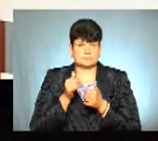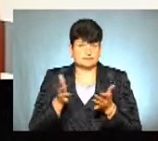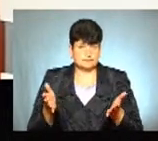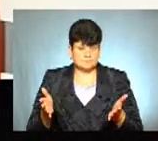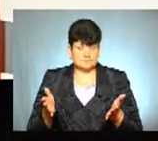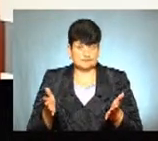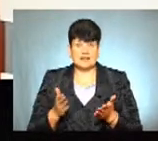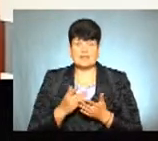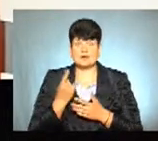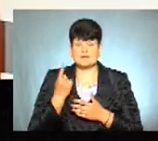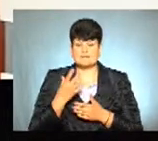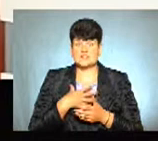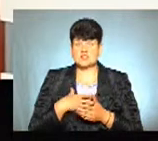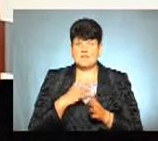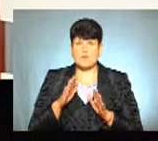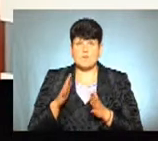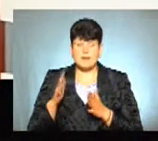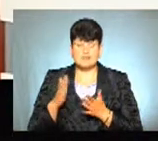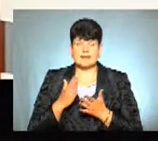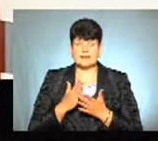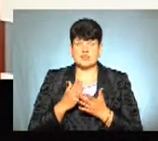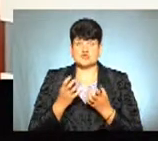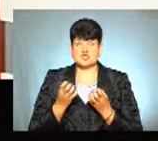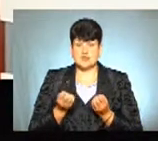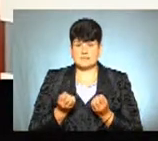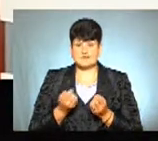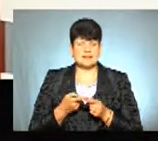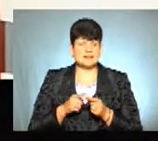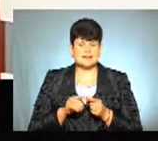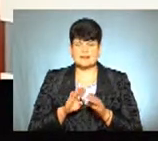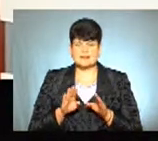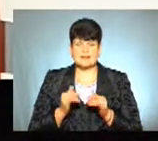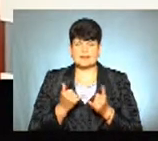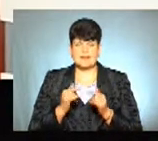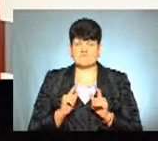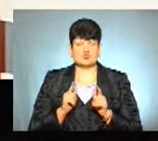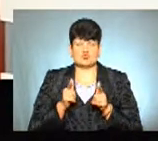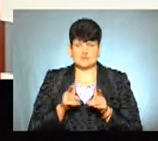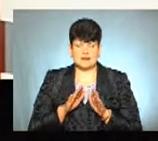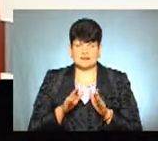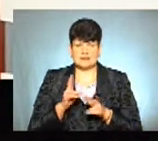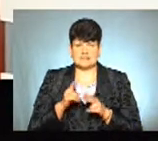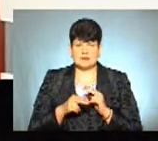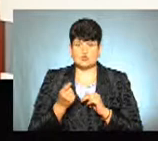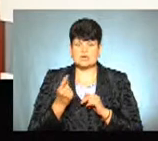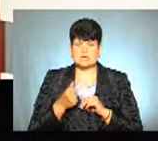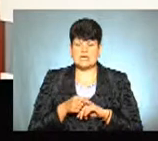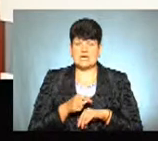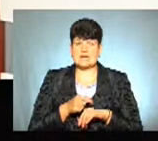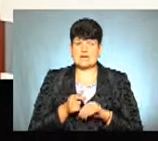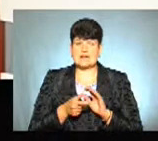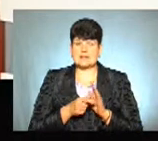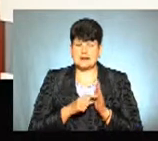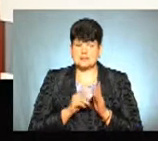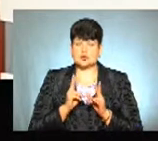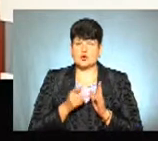Одним із важливих моментів є ще, ну, скажімо, це не для вступників, які закінчили 11 клас, а ті, які планують